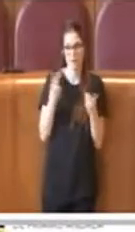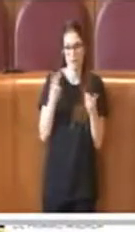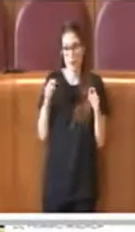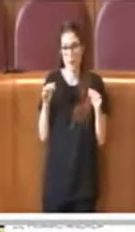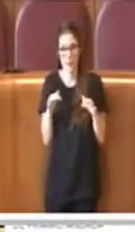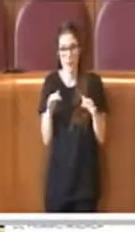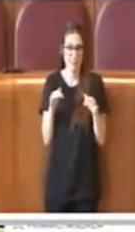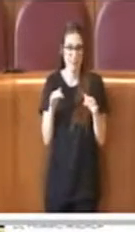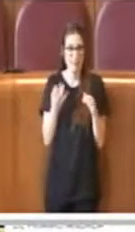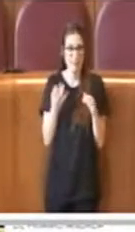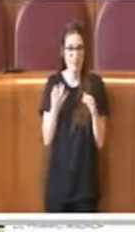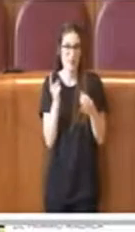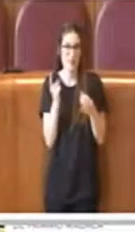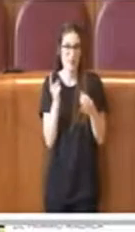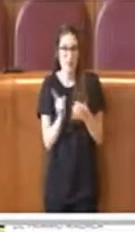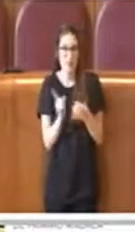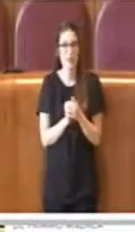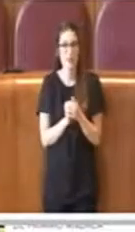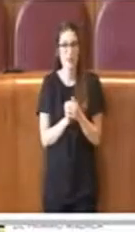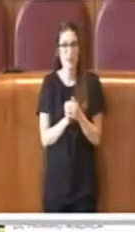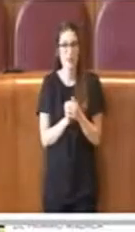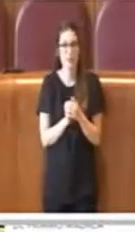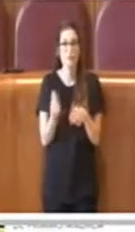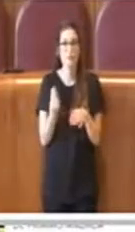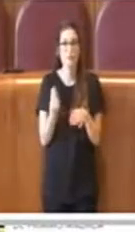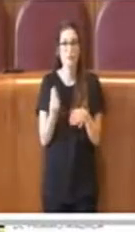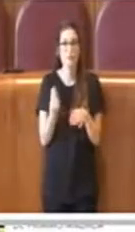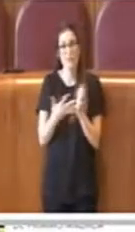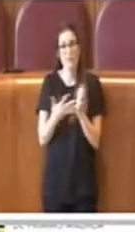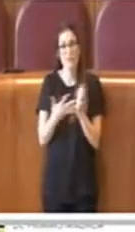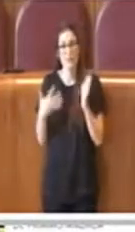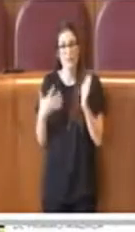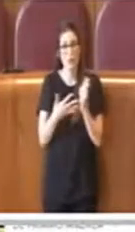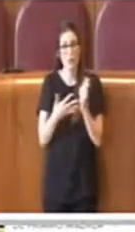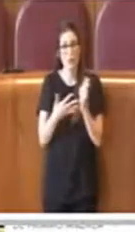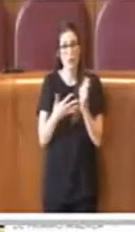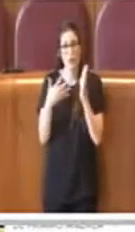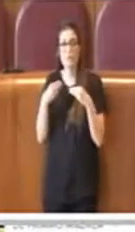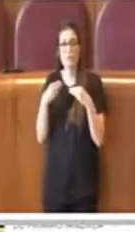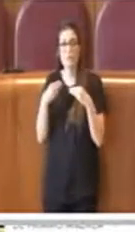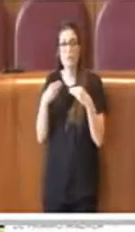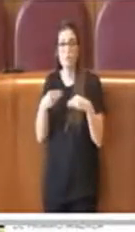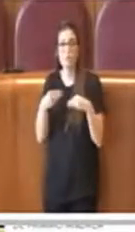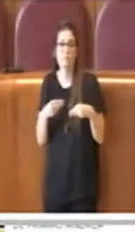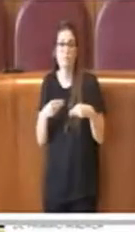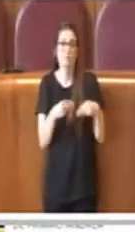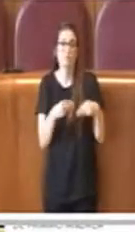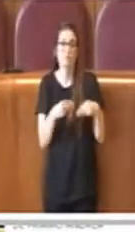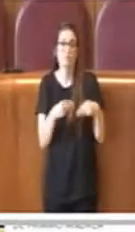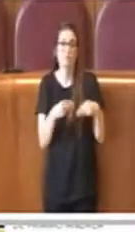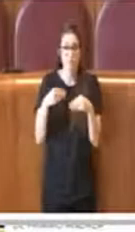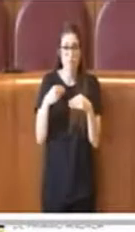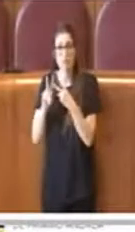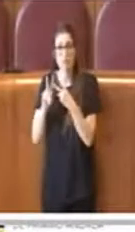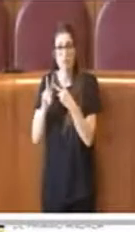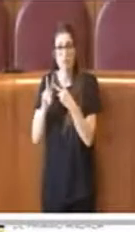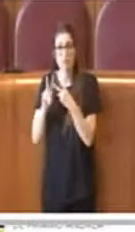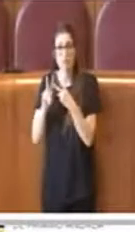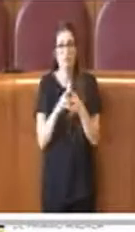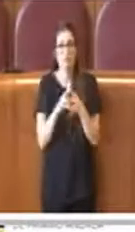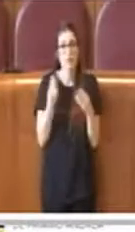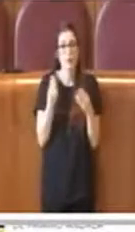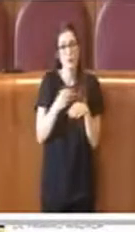risulta adeguato, considerando inoltre numerose difficoltà nel poter garantire la partecipazione agli incontri, soprattutto in un'ottica